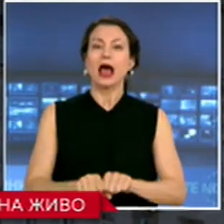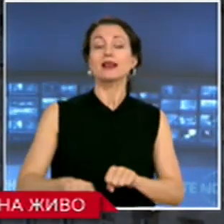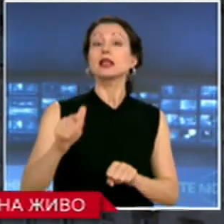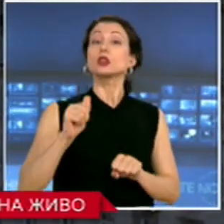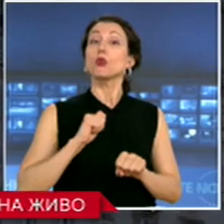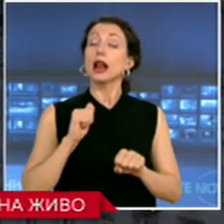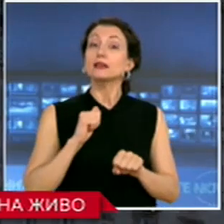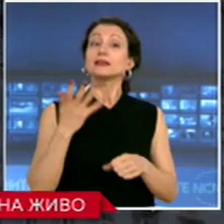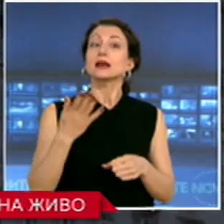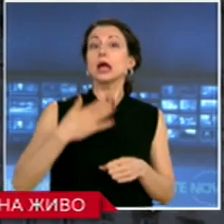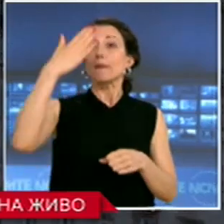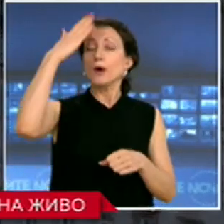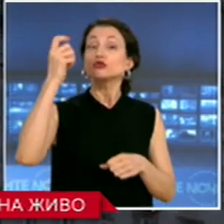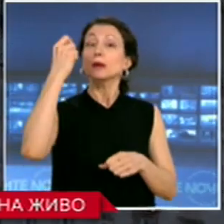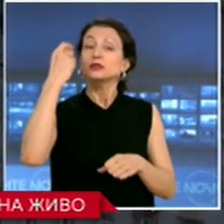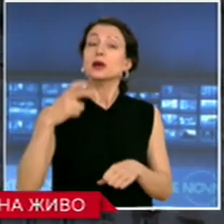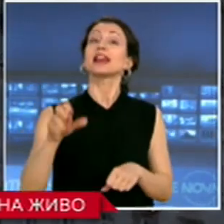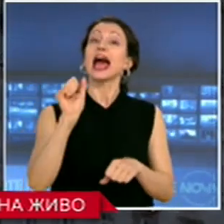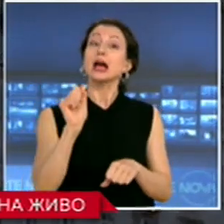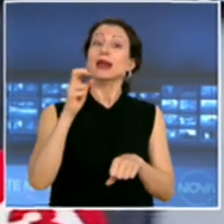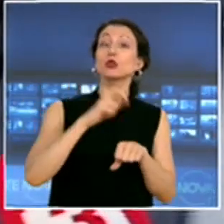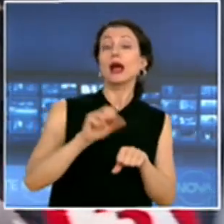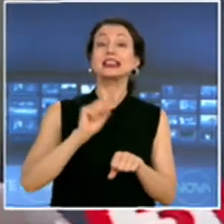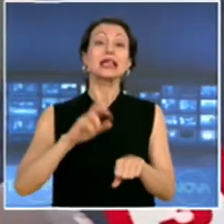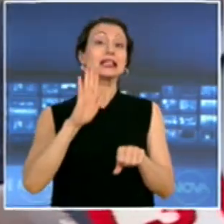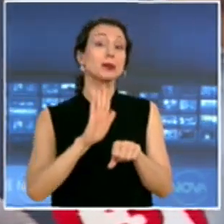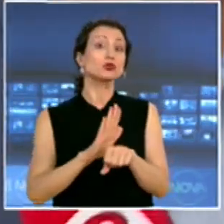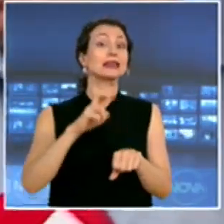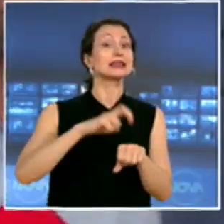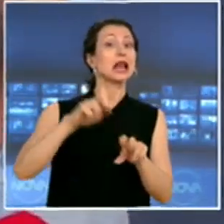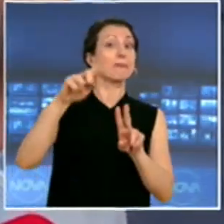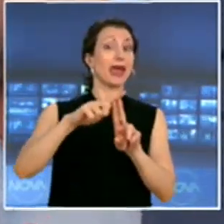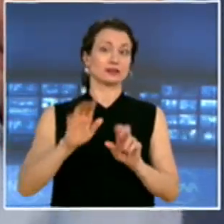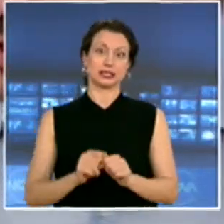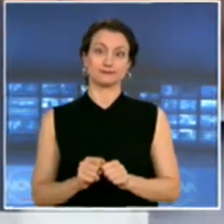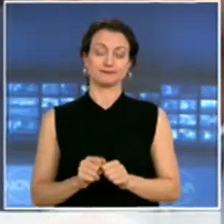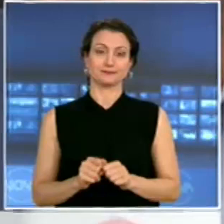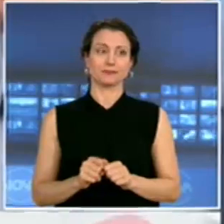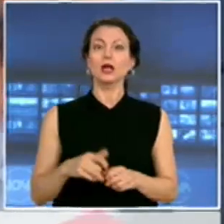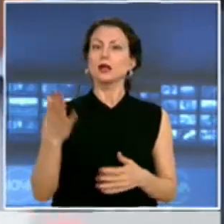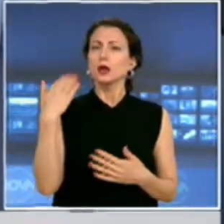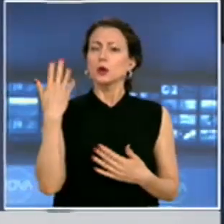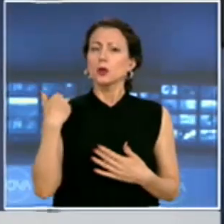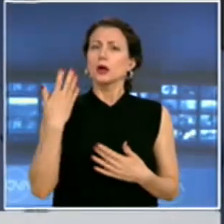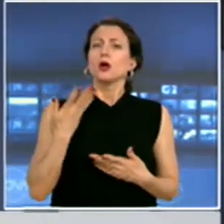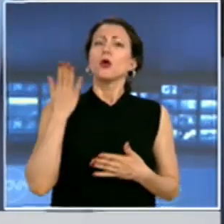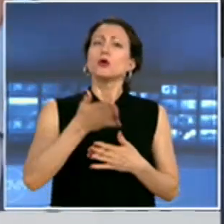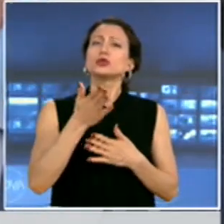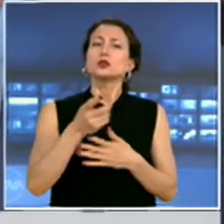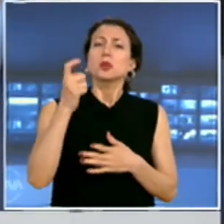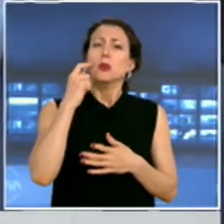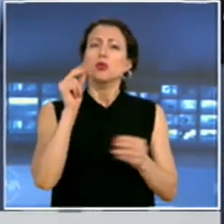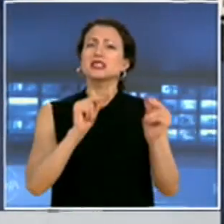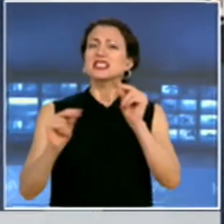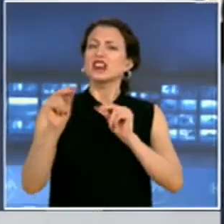Доган и на депутата Делян Пеевски. Бехме на съвещание при премиера. той